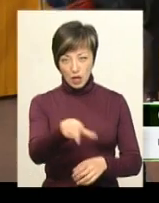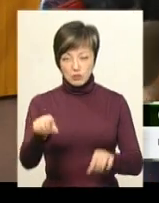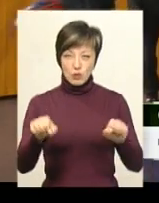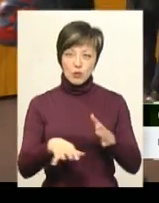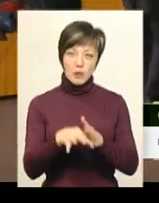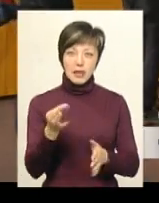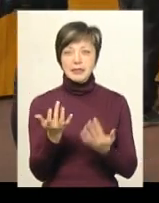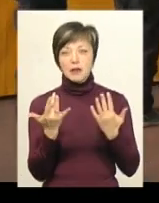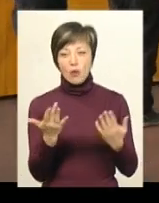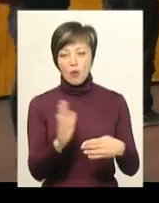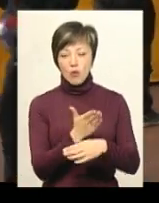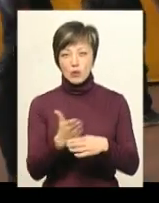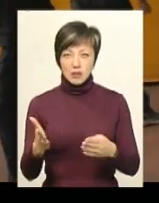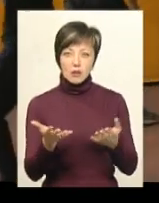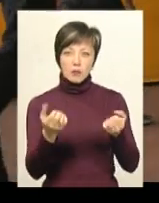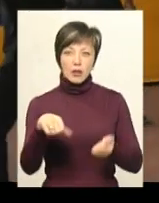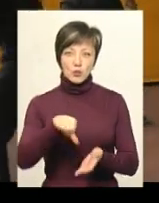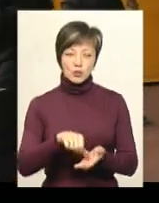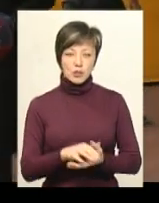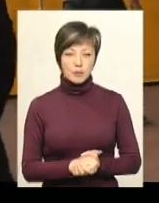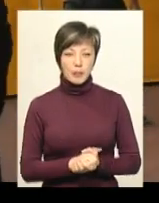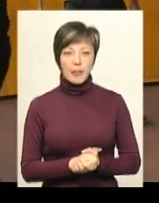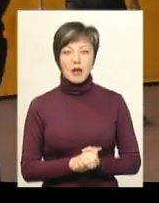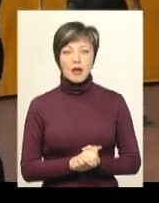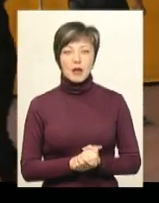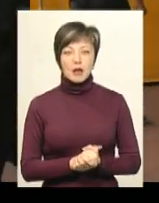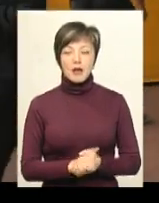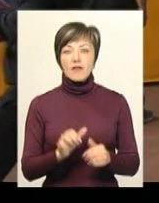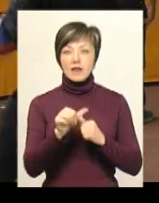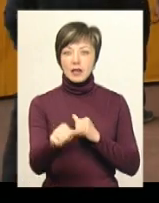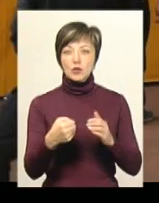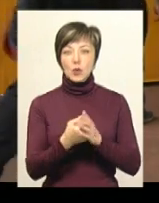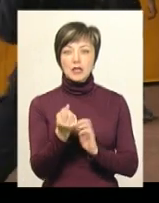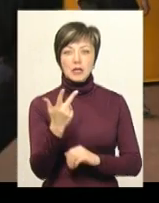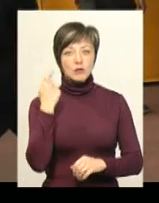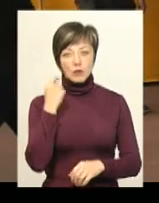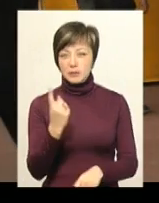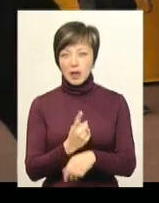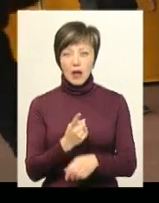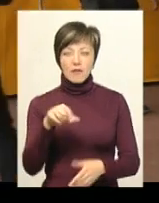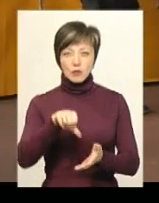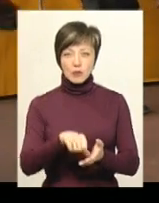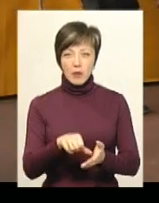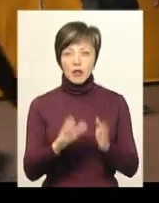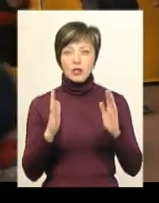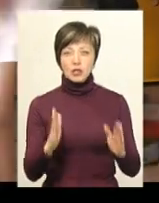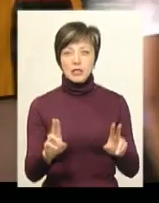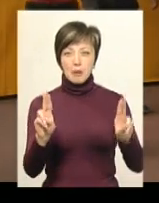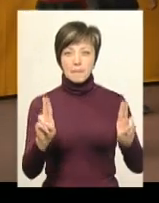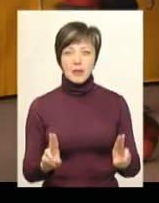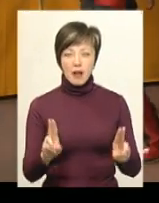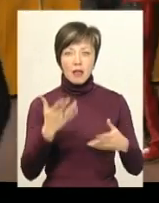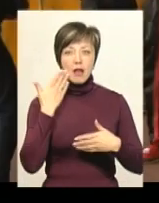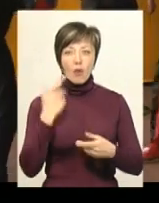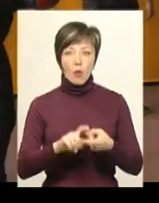обирати в кількох розділах йому брати участь. Виняток встановлять лише діти до 13 років. Вони виступають лише за правилами